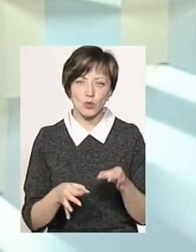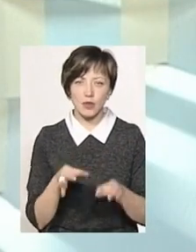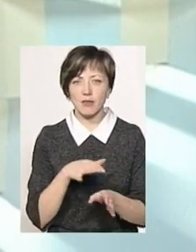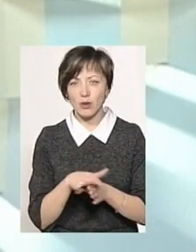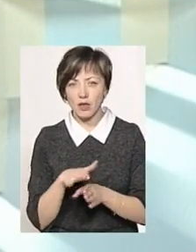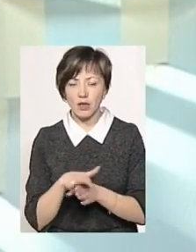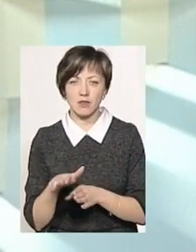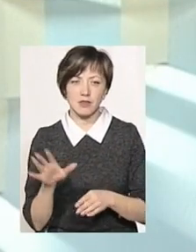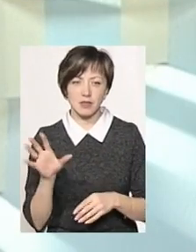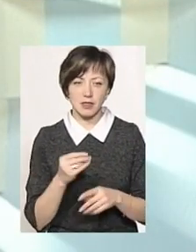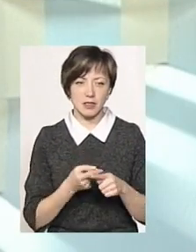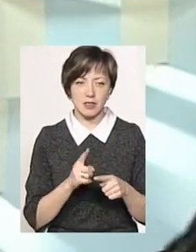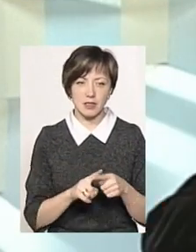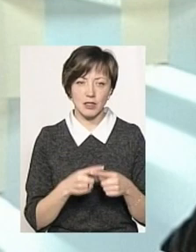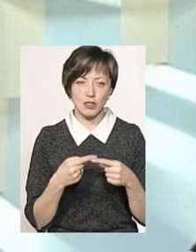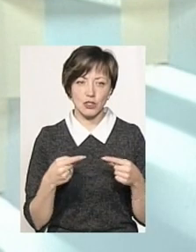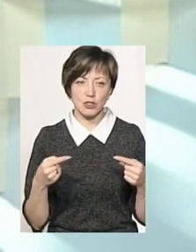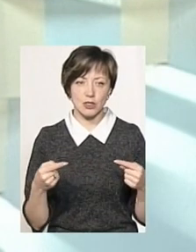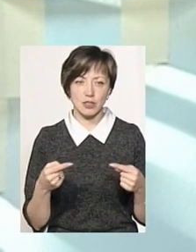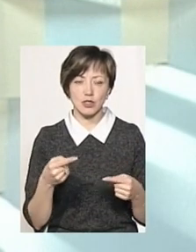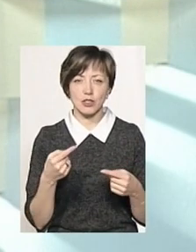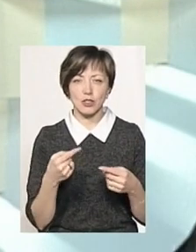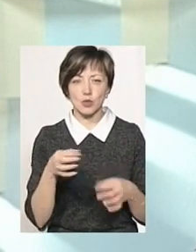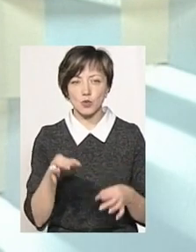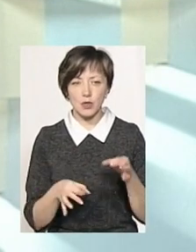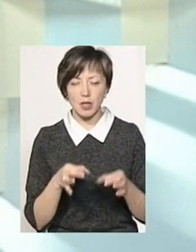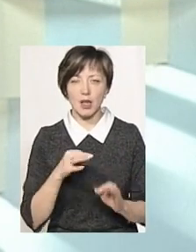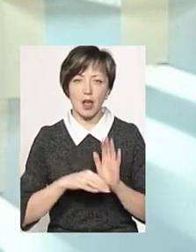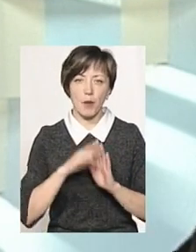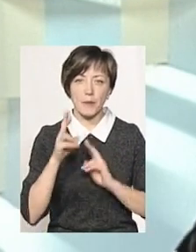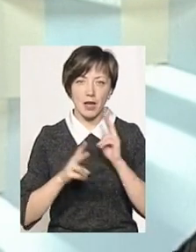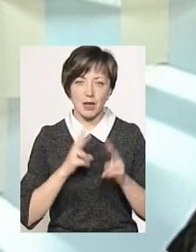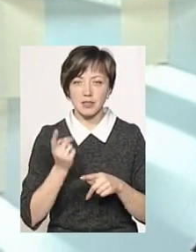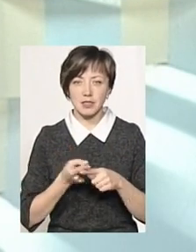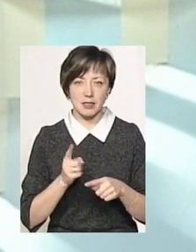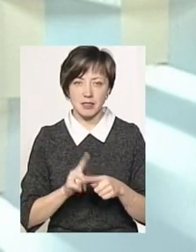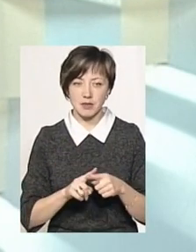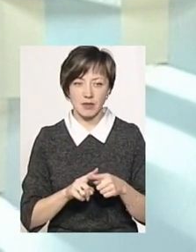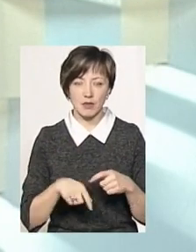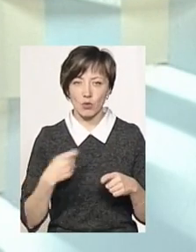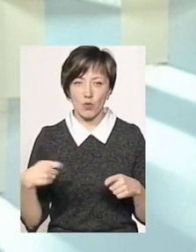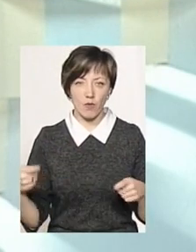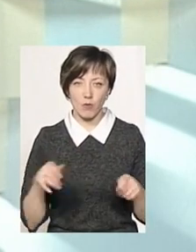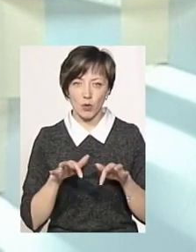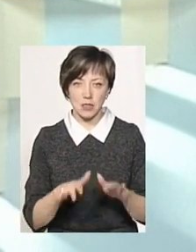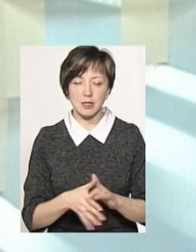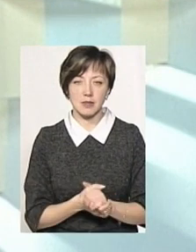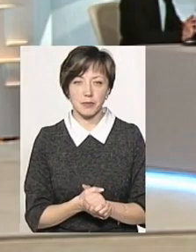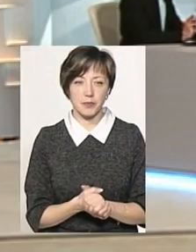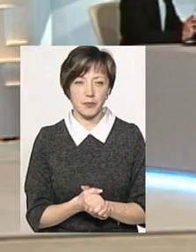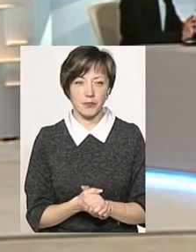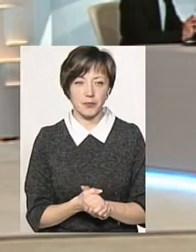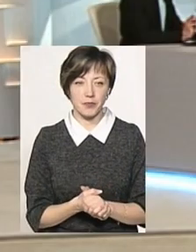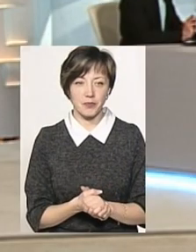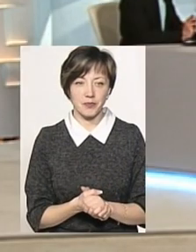виконавчі, потім інші, потім інші суди, ідуть апеляції і так далі. Тобто, такий довгий процес, скажімо. Дуже